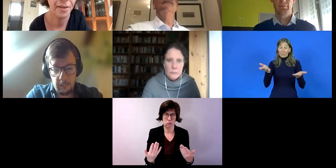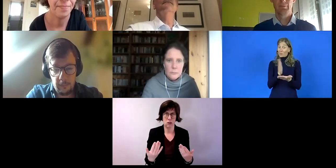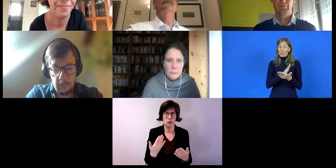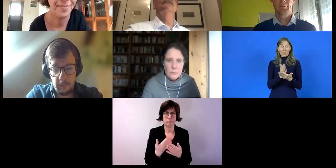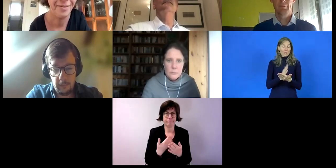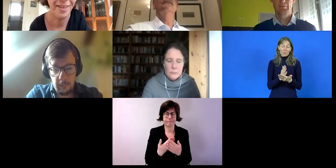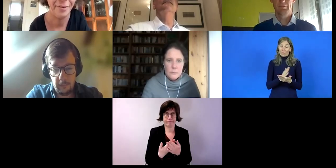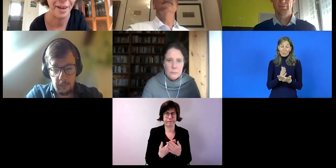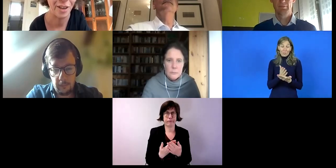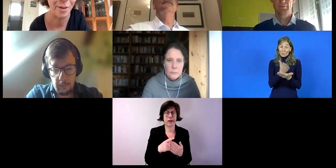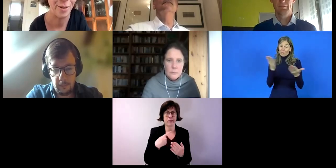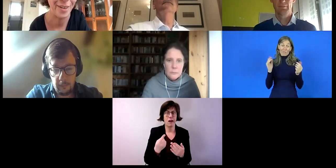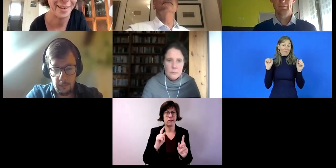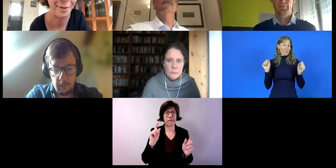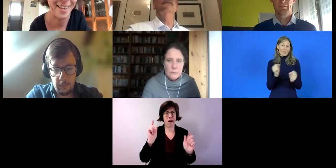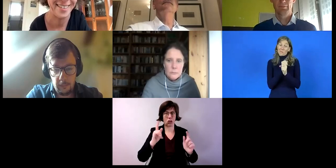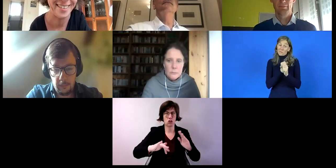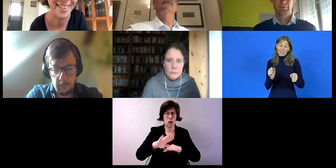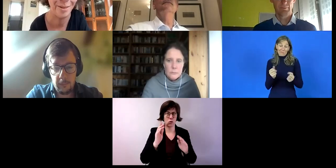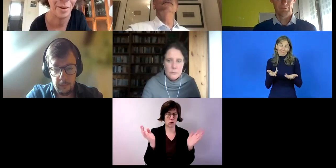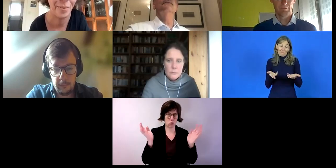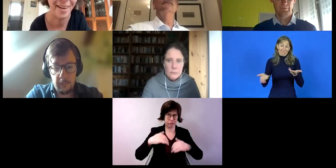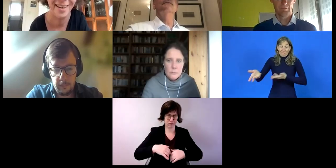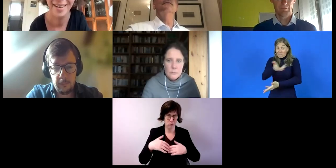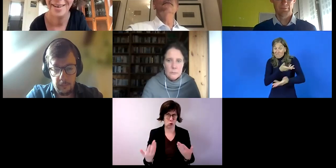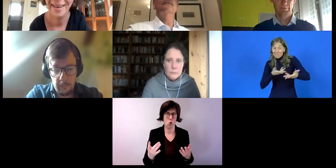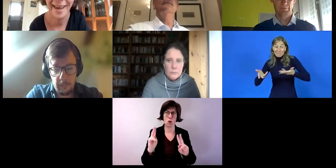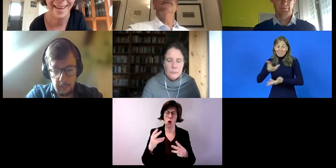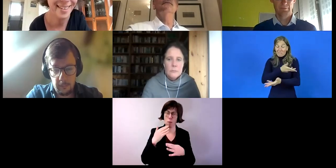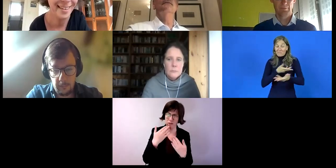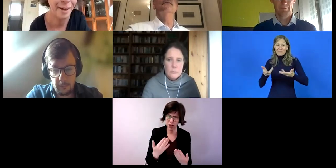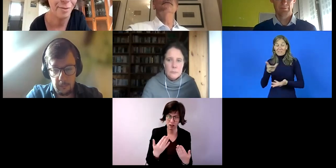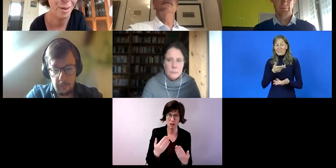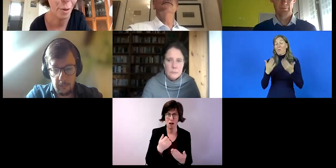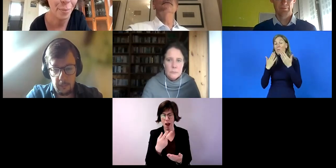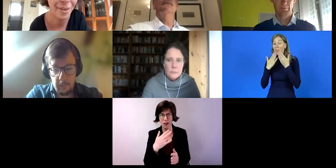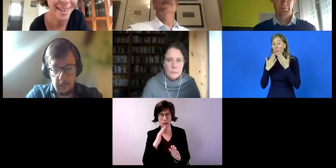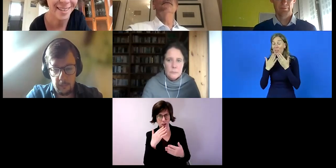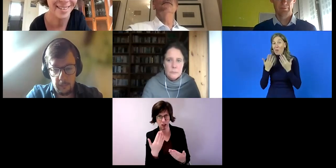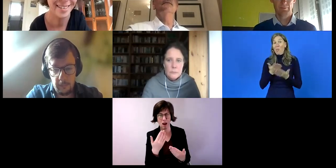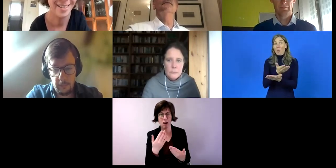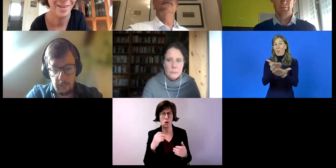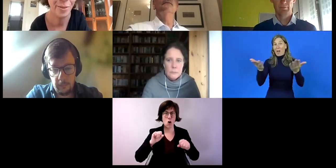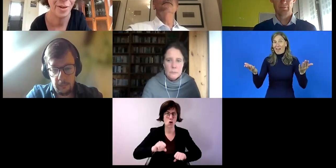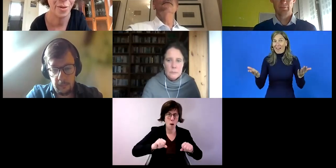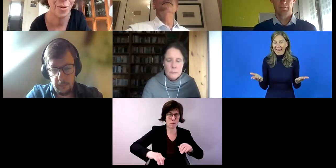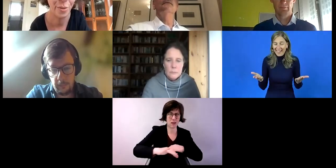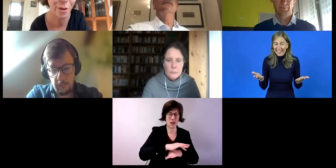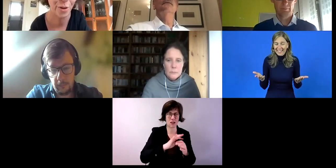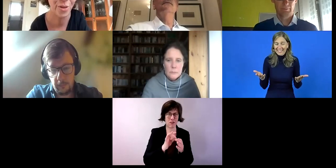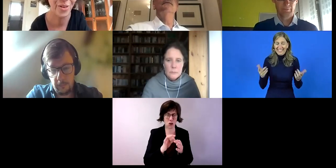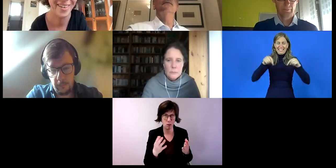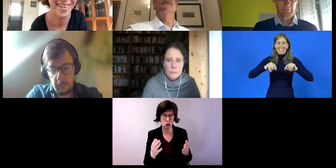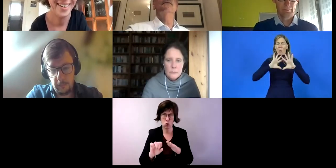Und dann wäre die Veranstaltung ins Wasser gefallen. Also nochmal herzlichen Dank für diese kompetente Dolmetschung,